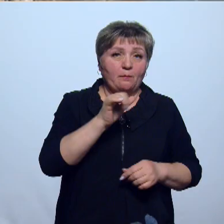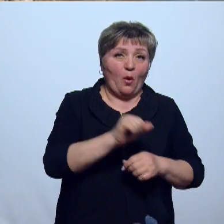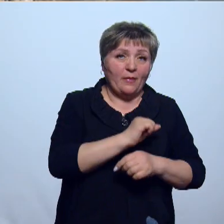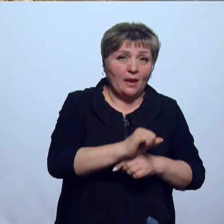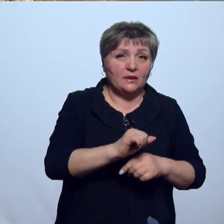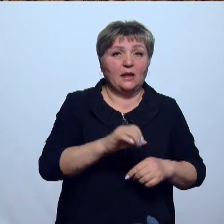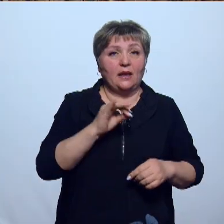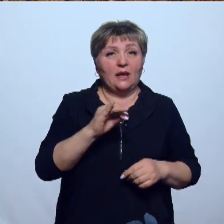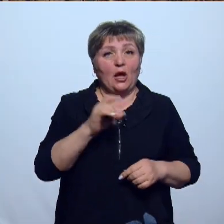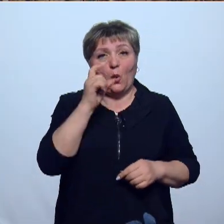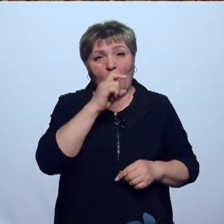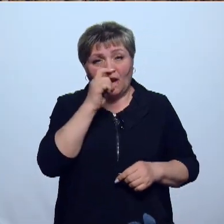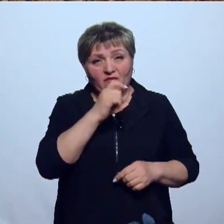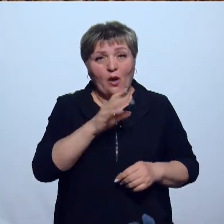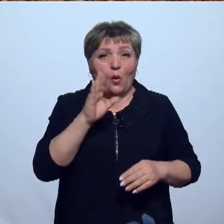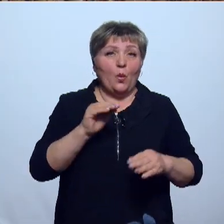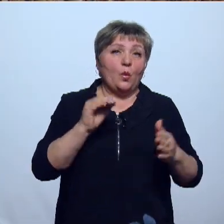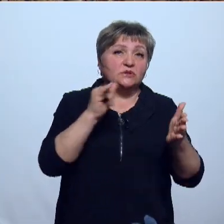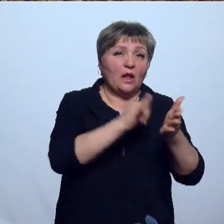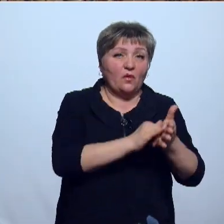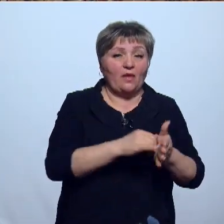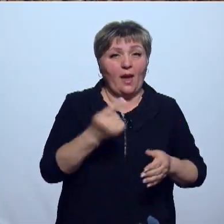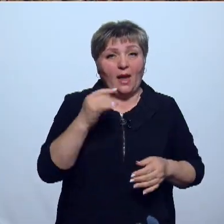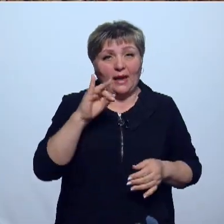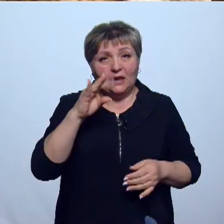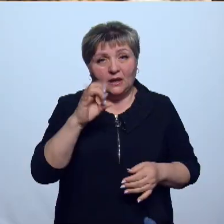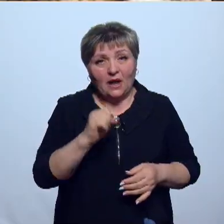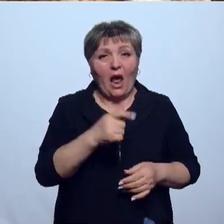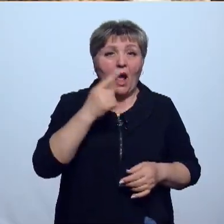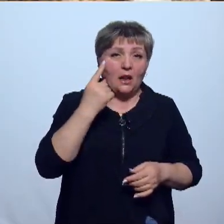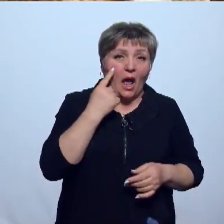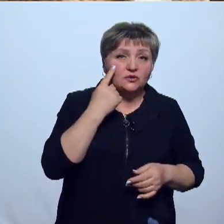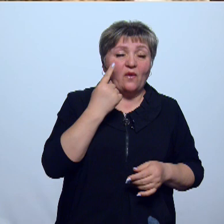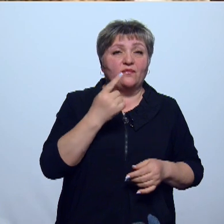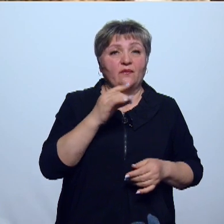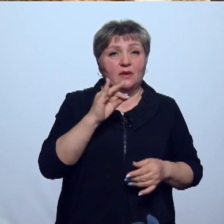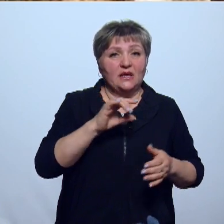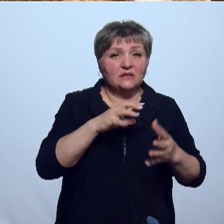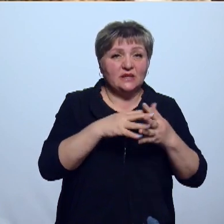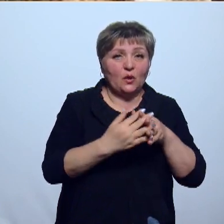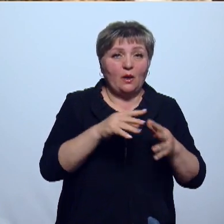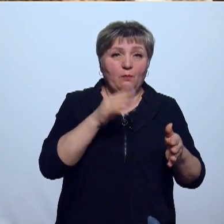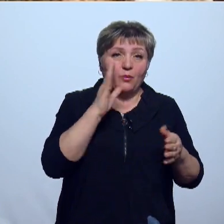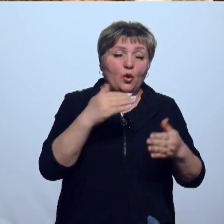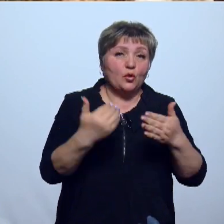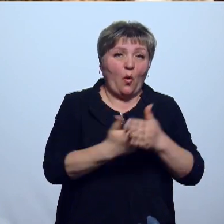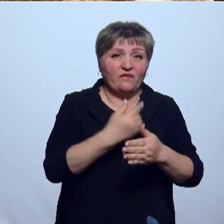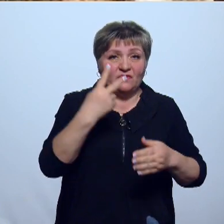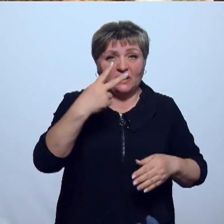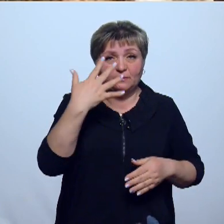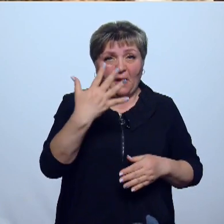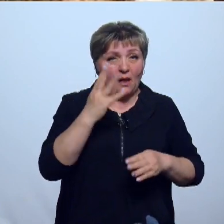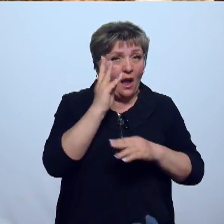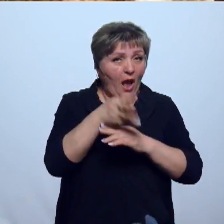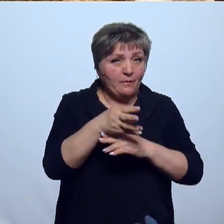Комплексы установят также и на региональных трассах «Игра глазов», «Можгавовош», «Увасилты». Всего появится 25 новых видеокамер. Также по